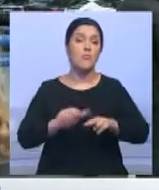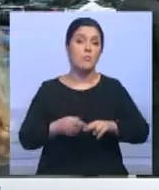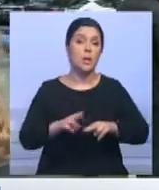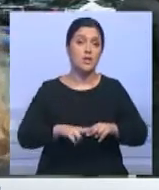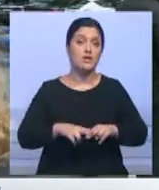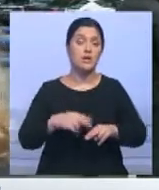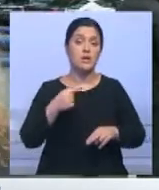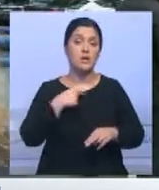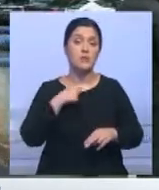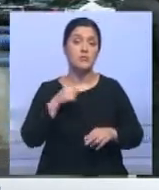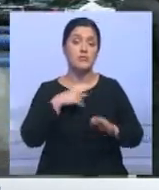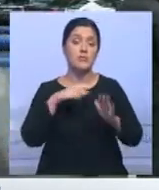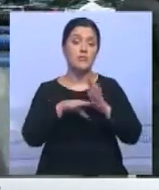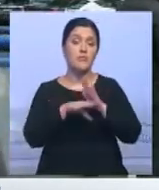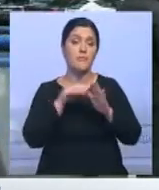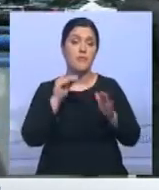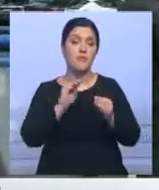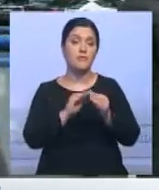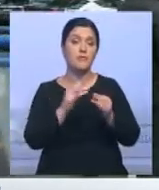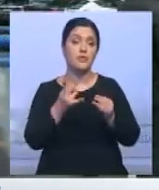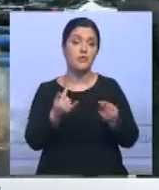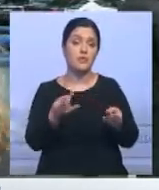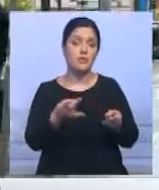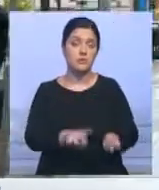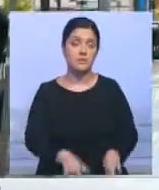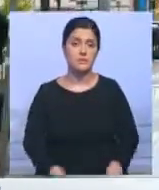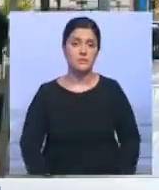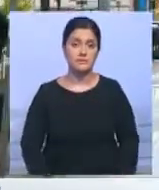к сожалению, из того, что есть, выбираю наименее худшее.